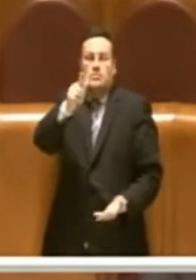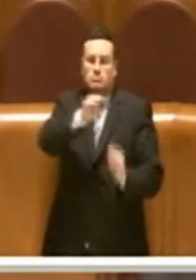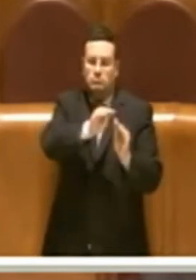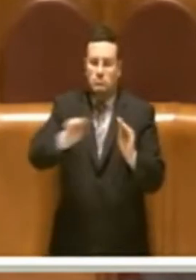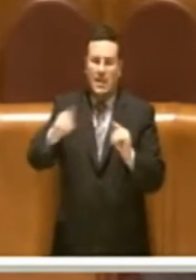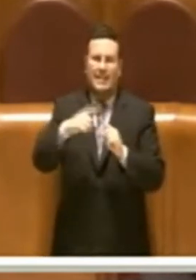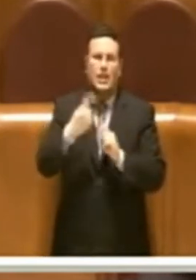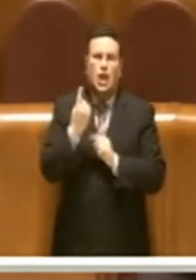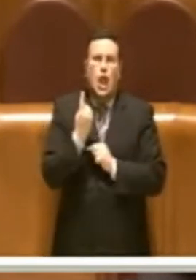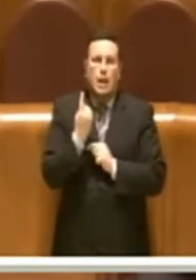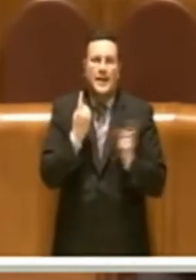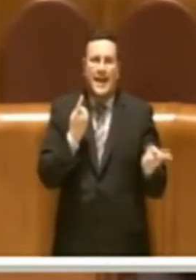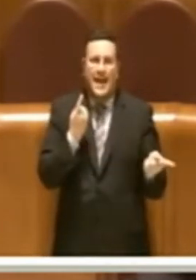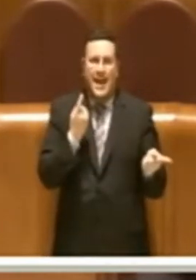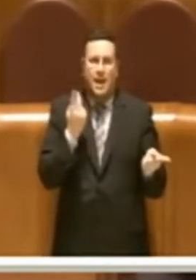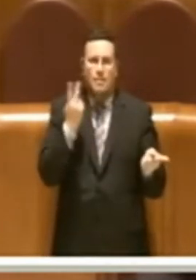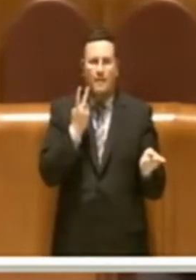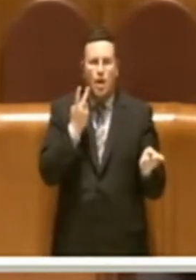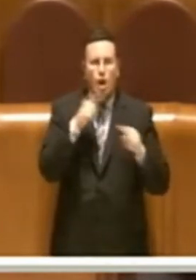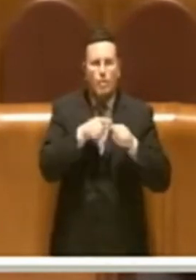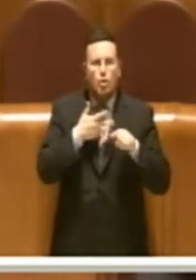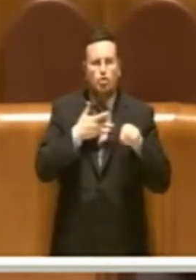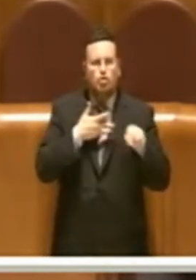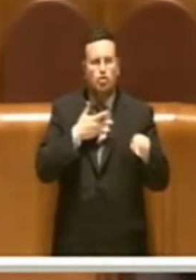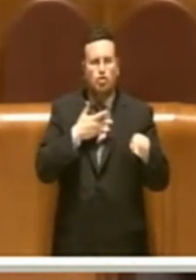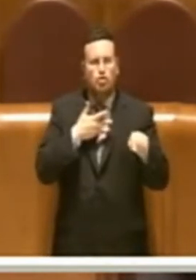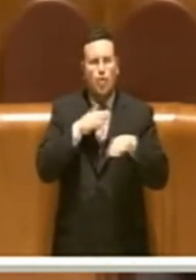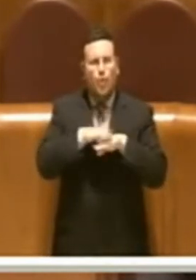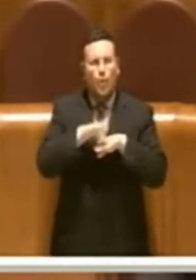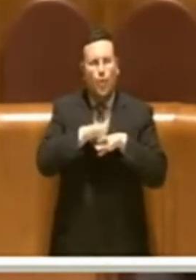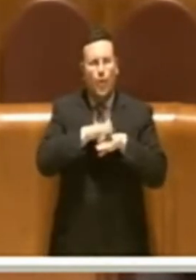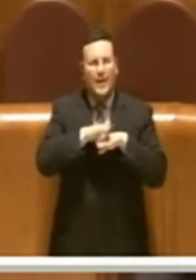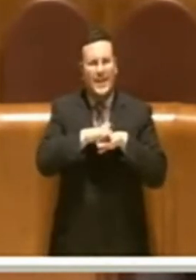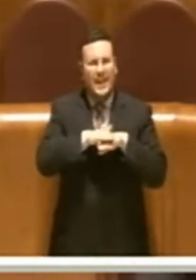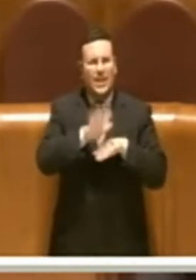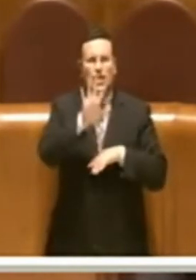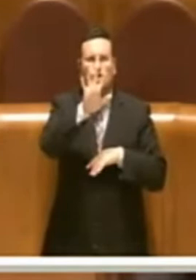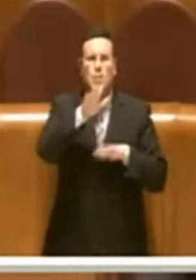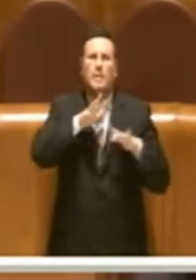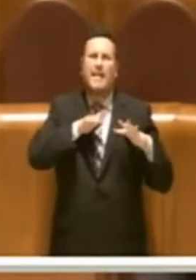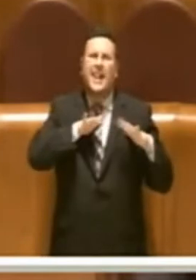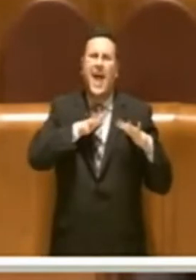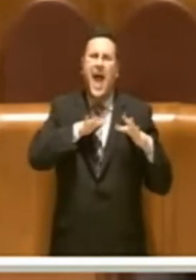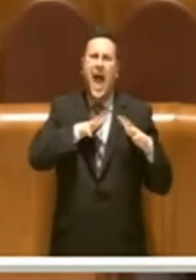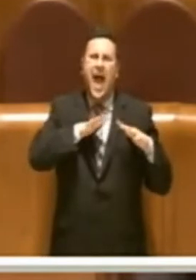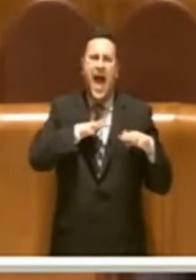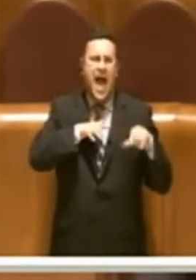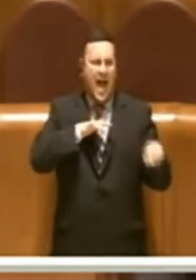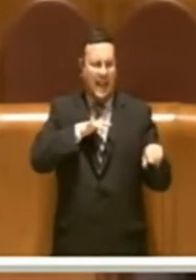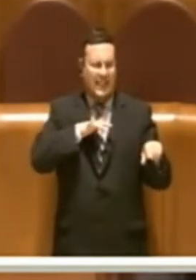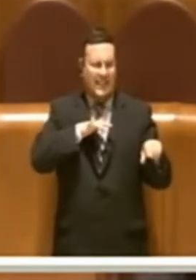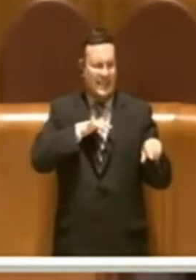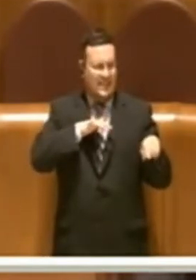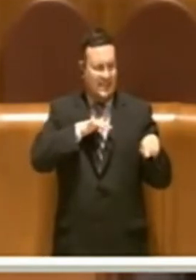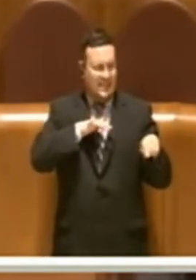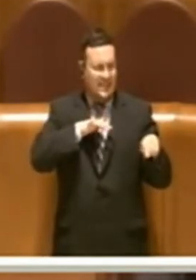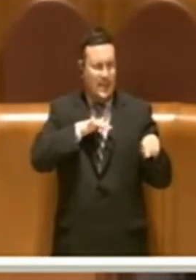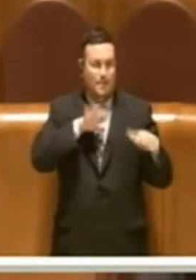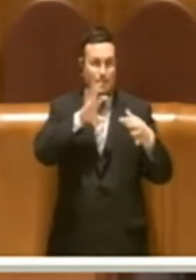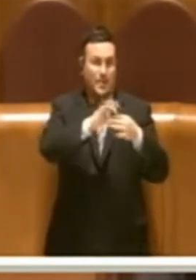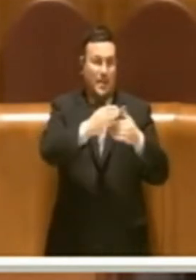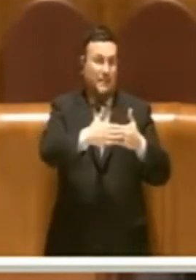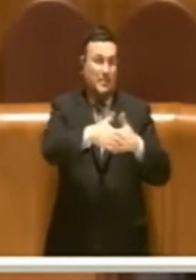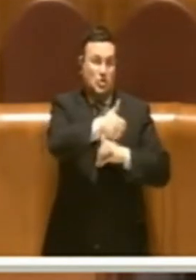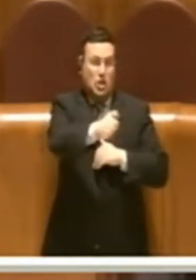su cui oltretutto c'è un utilizzo delle risorse oltre 5 miliardi prossimo al 100%,